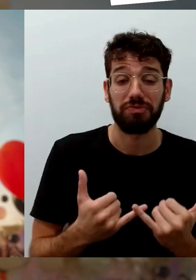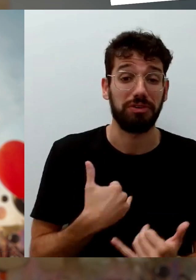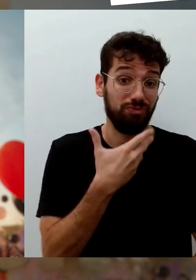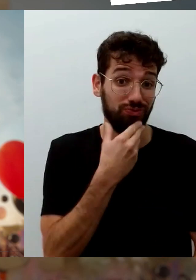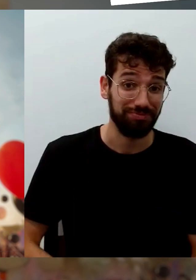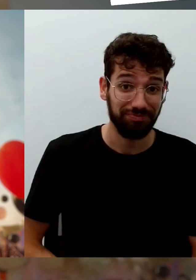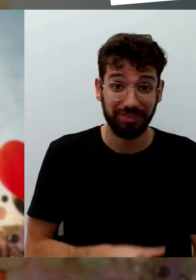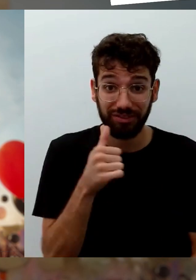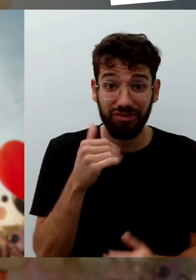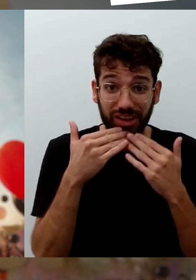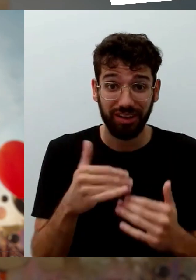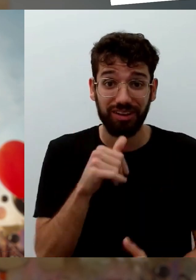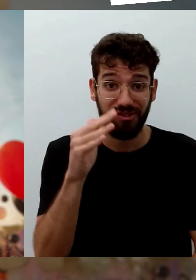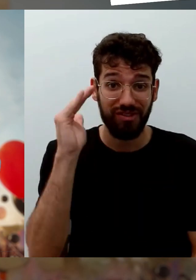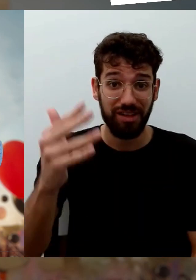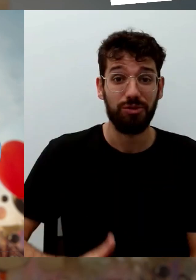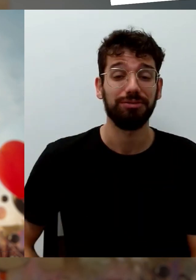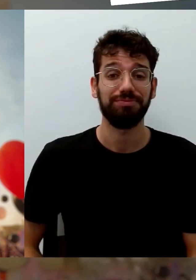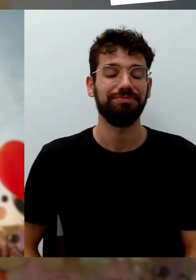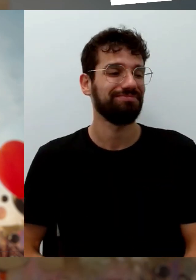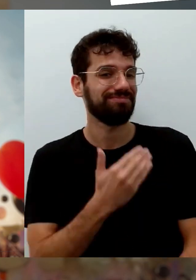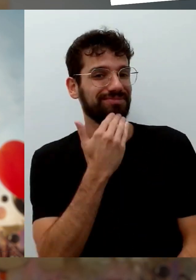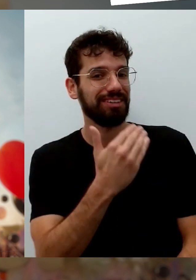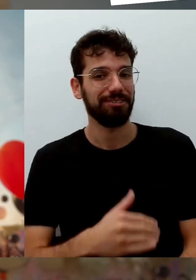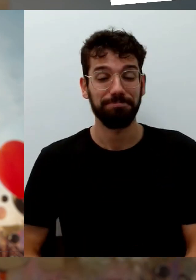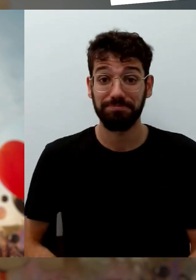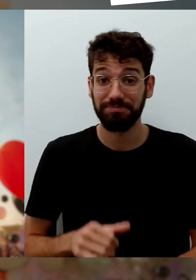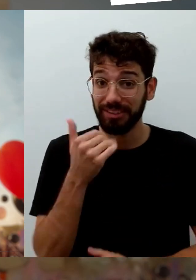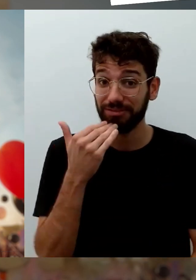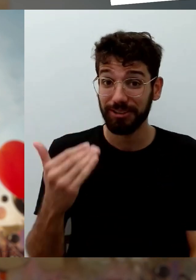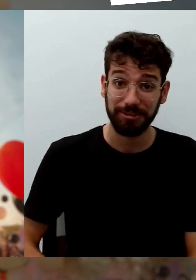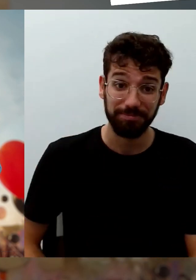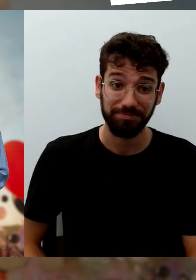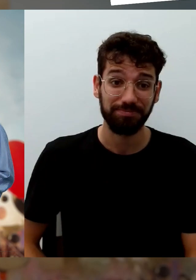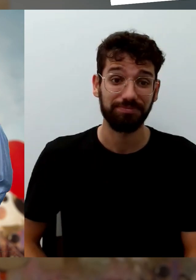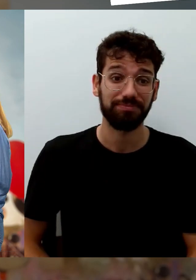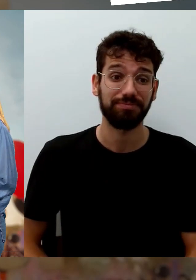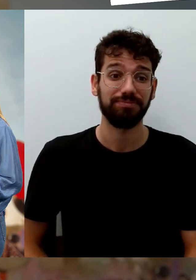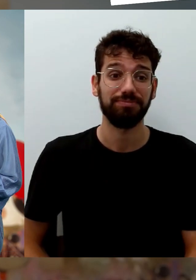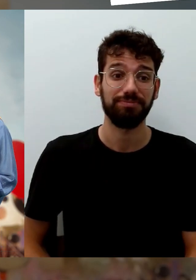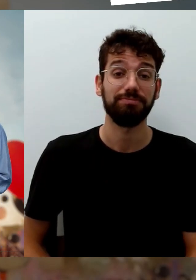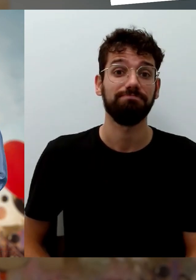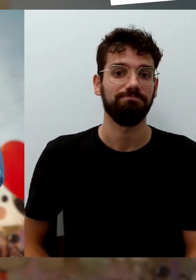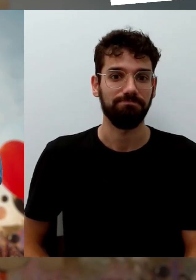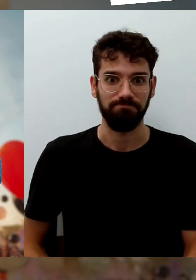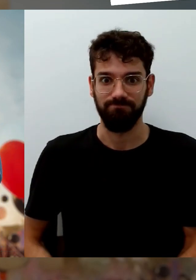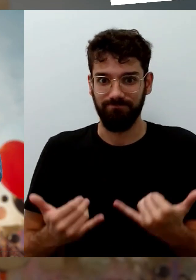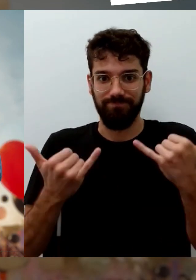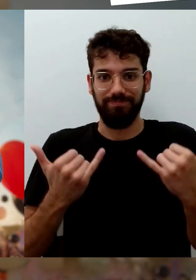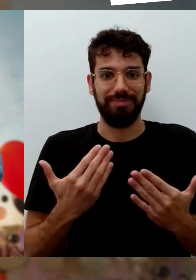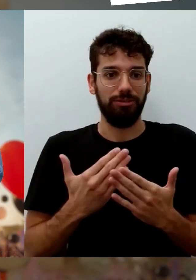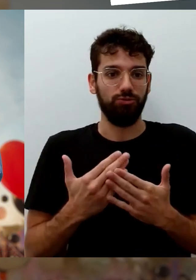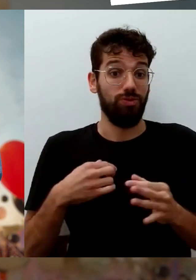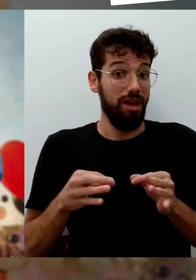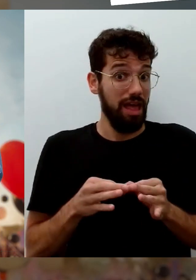Vielen, vielen Dank und viel Erfolg. Danke. Genau. Und wir sind tatsächlich damit schon am Ende unserer